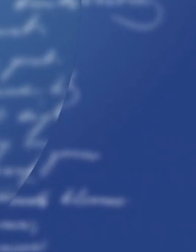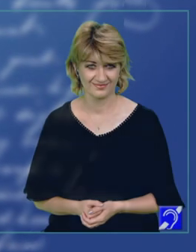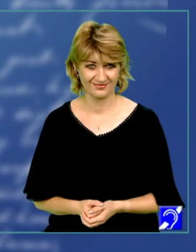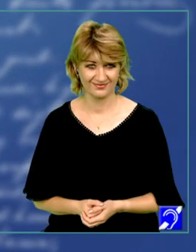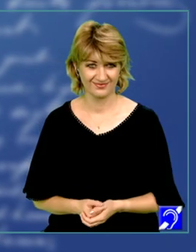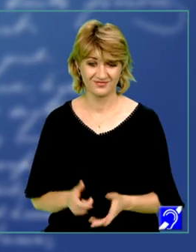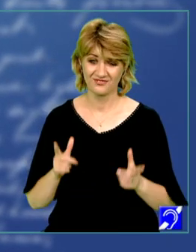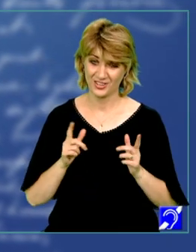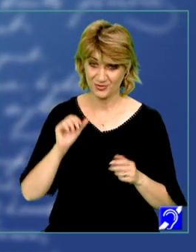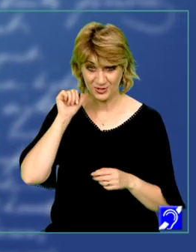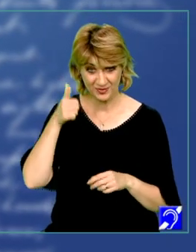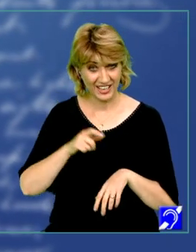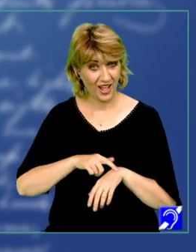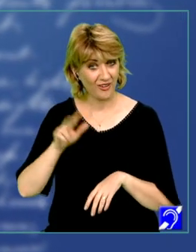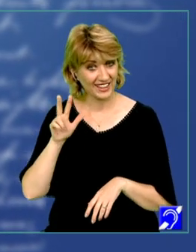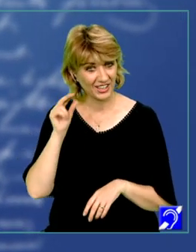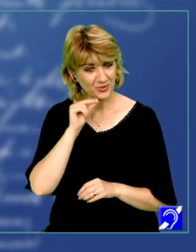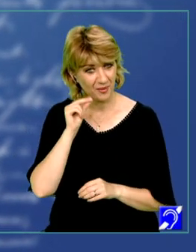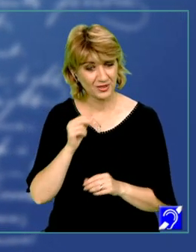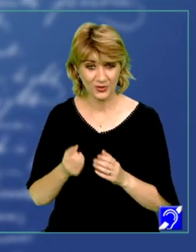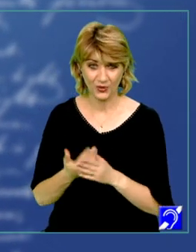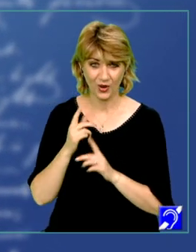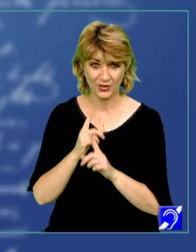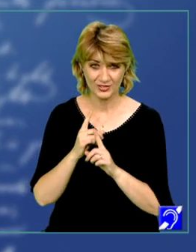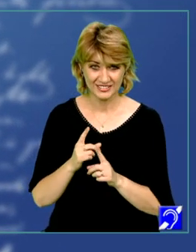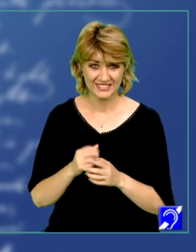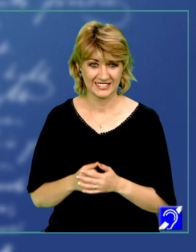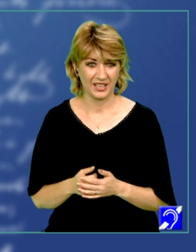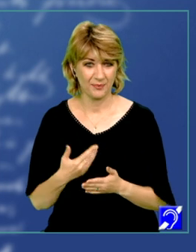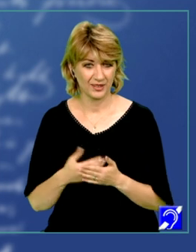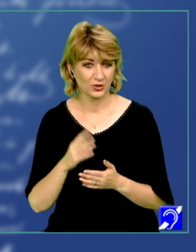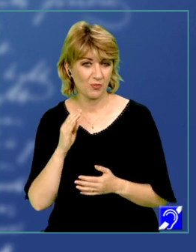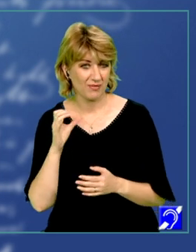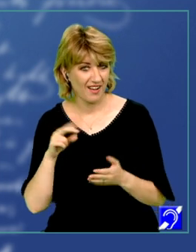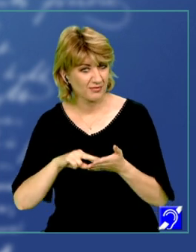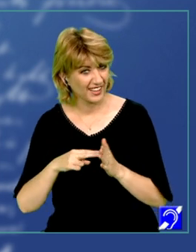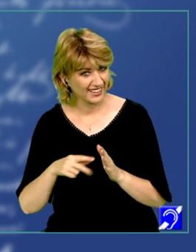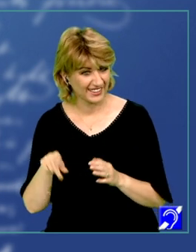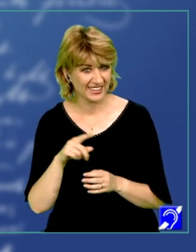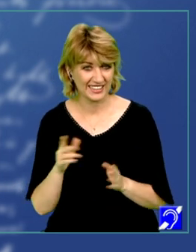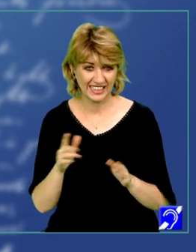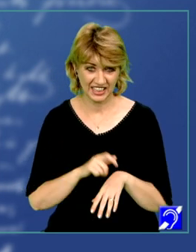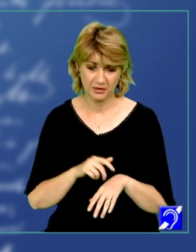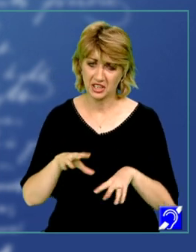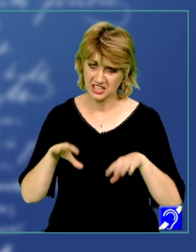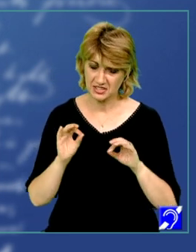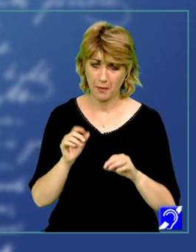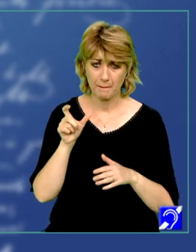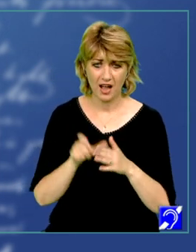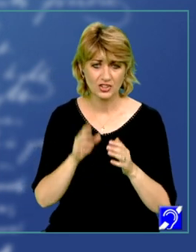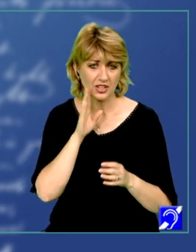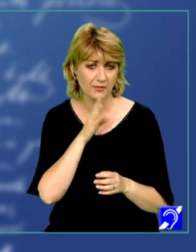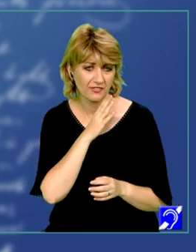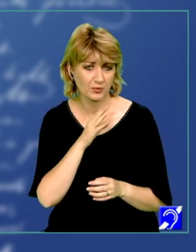Vă aștept și mâine de la ora 15 cu noi cursuri, utile în pregătirea voastră pentru bacalaureat. Între timp găsiți pe pagina de Facebook a